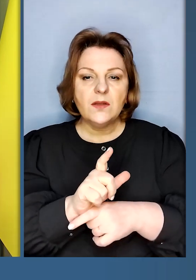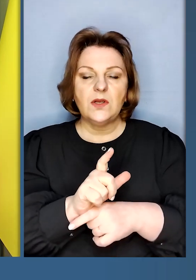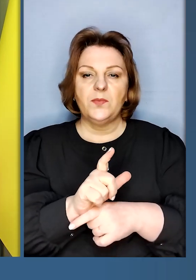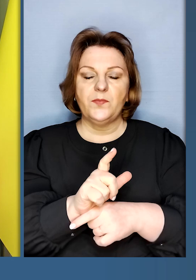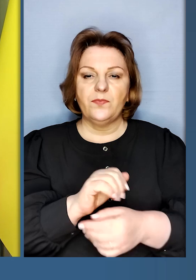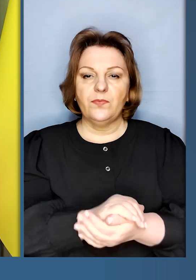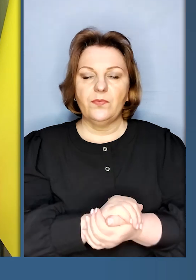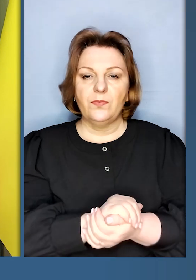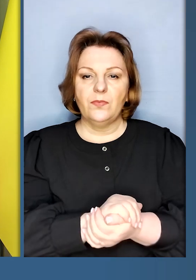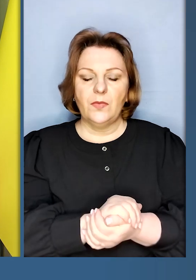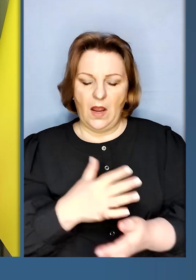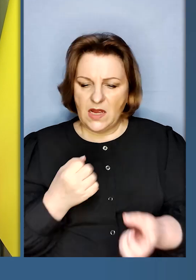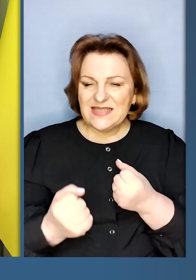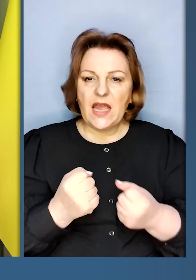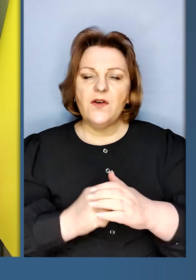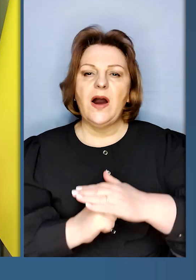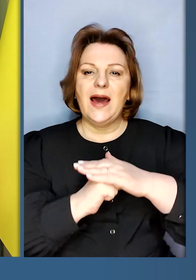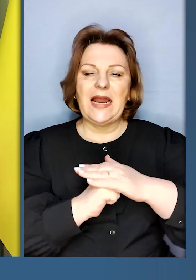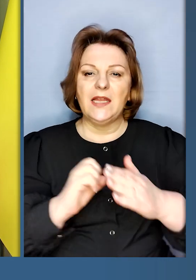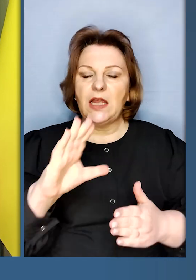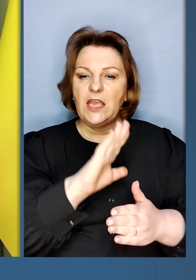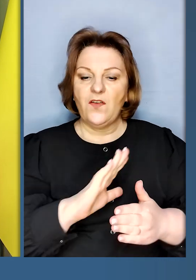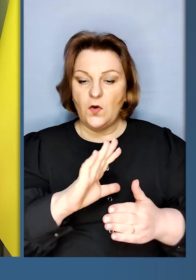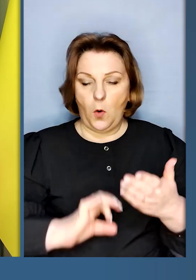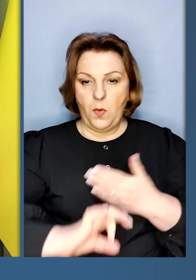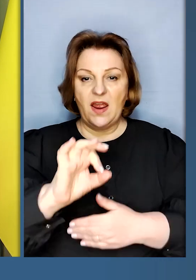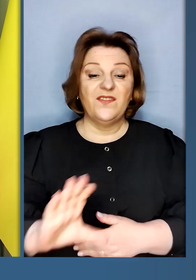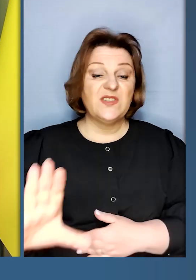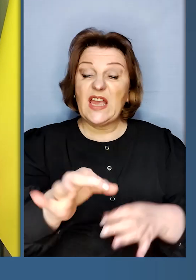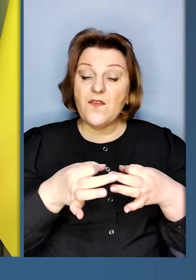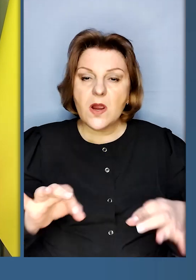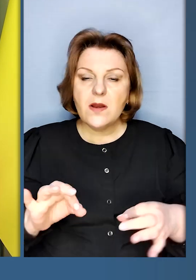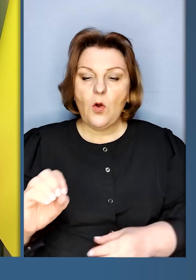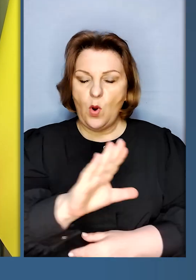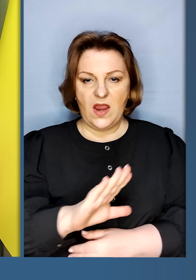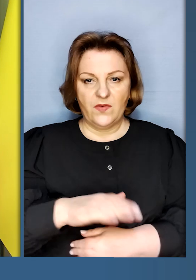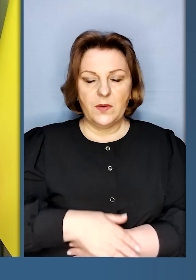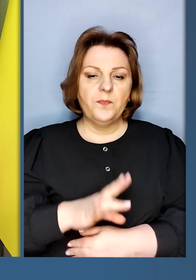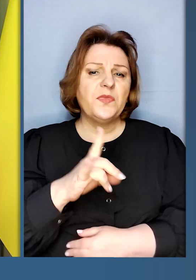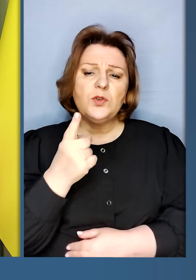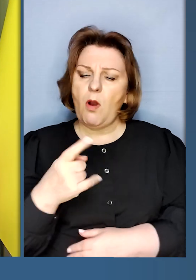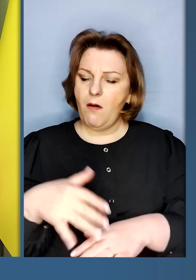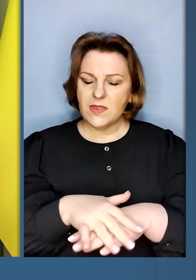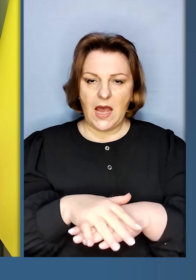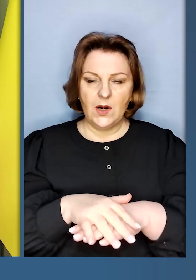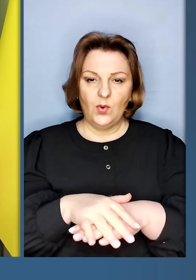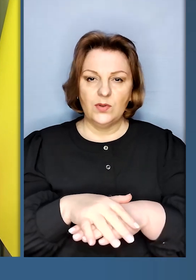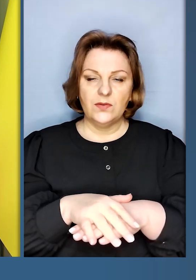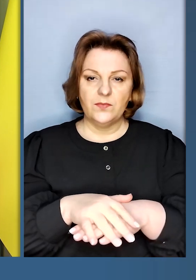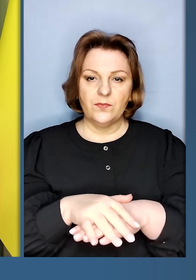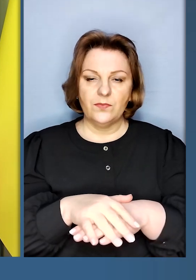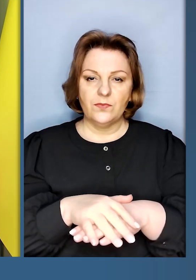висунута така твердиня Європи, всієї вільної Європи. Жоден народ